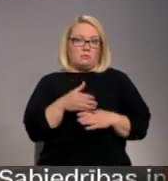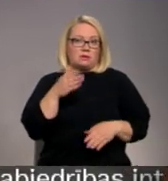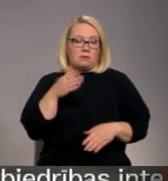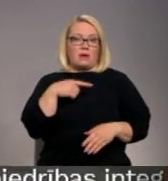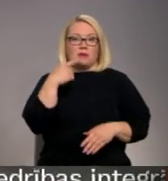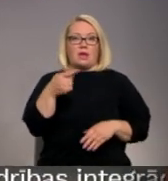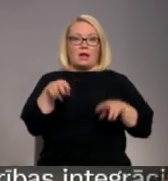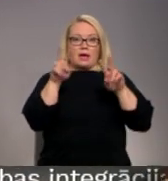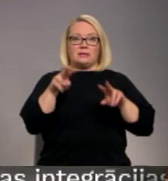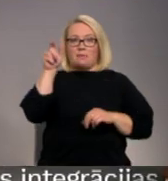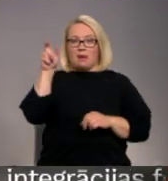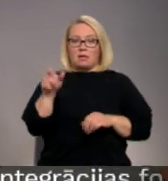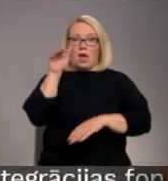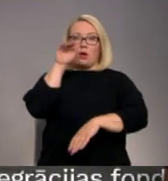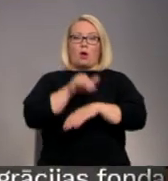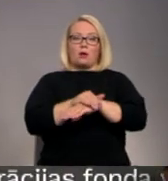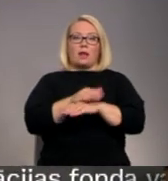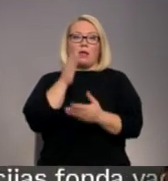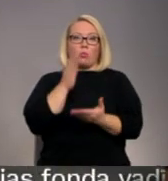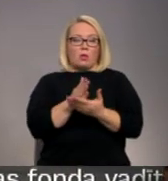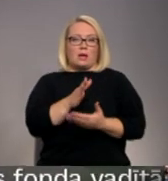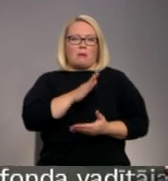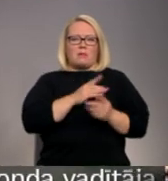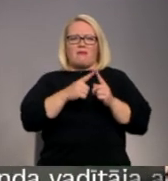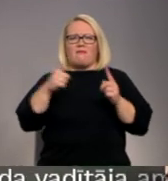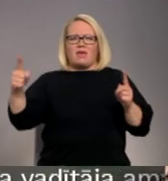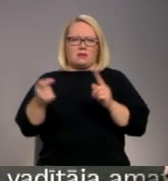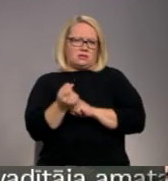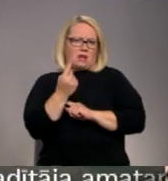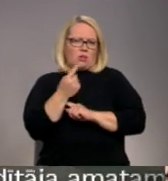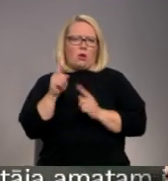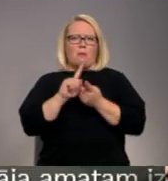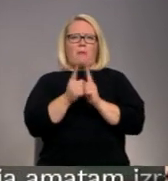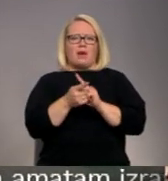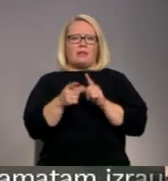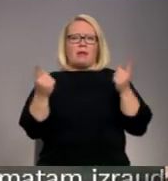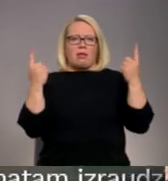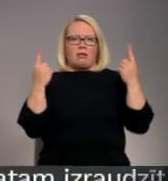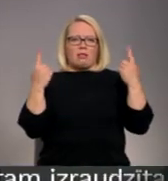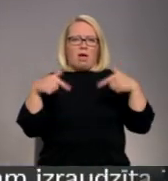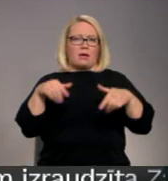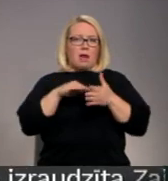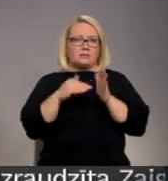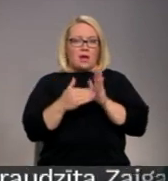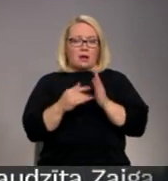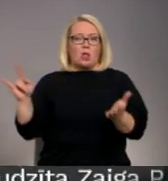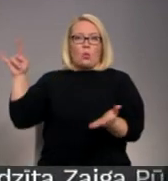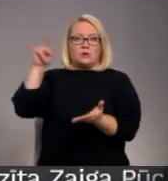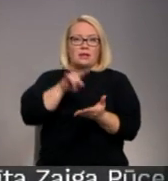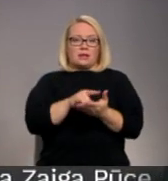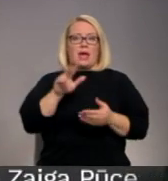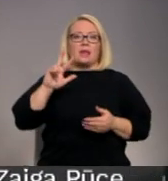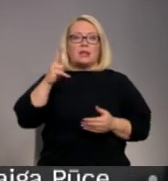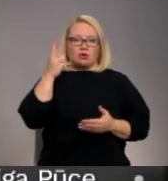Kā stāsti izmeklētājs konkrētajam incidentam bijusi virkni cēloņi, to skaita mainīgie laikapstākļi. Noseisties izdevies vien ar